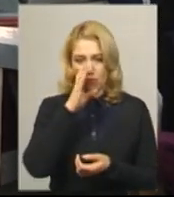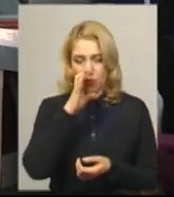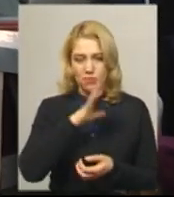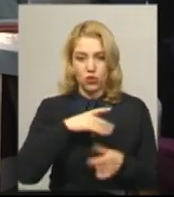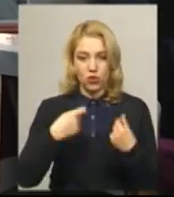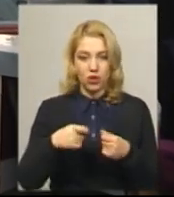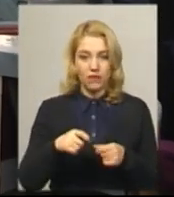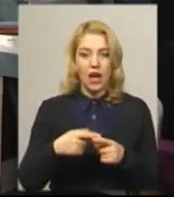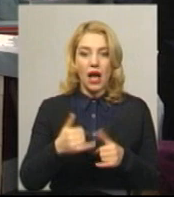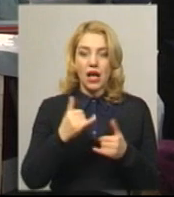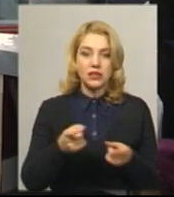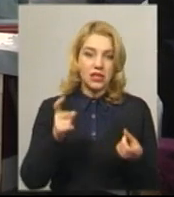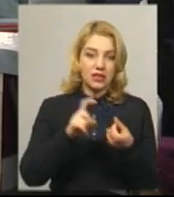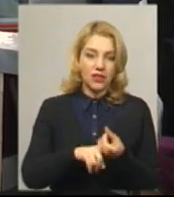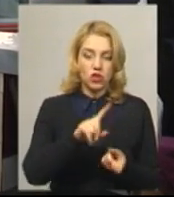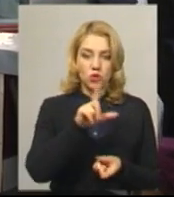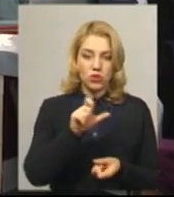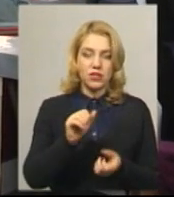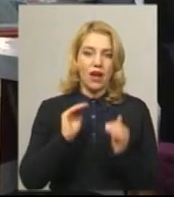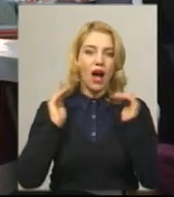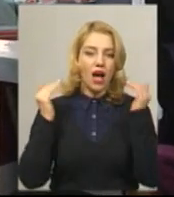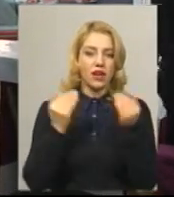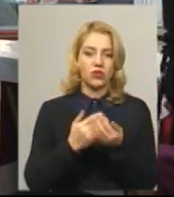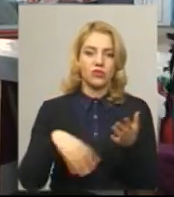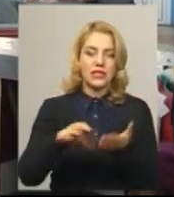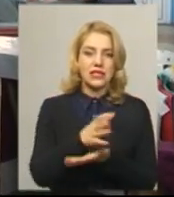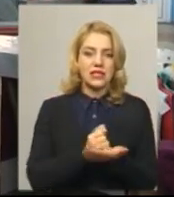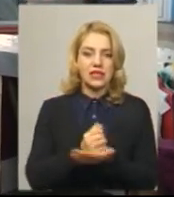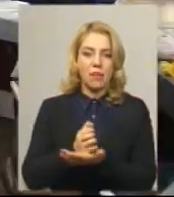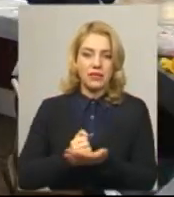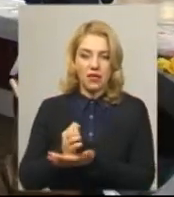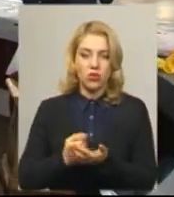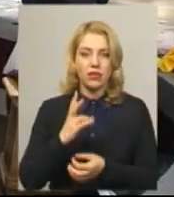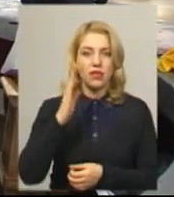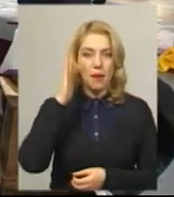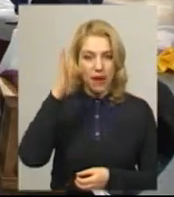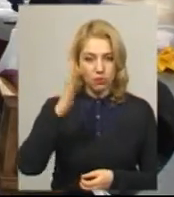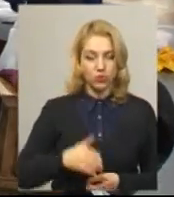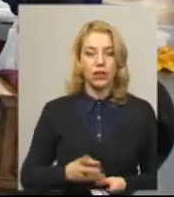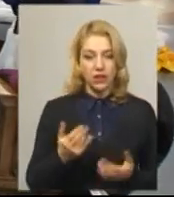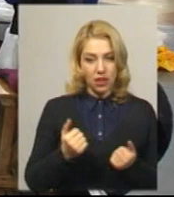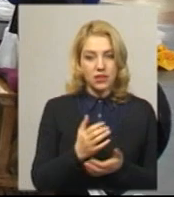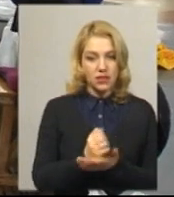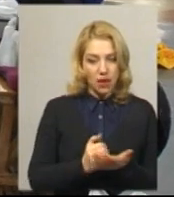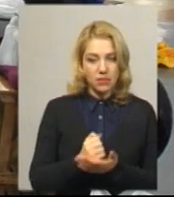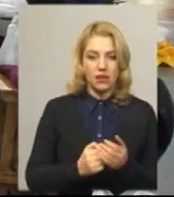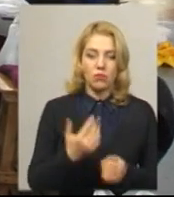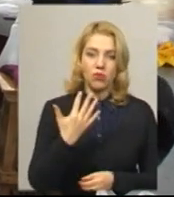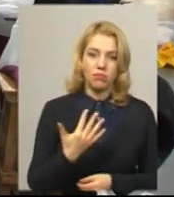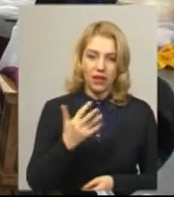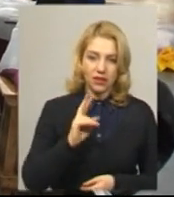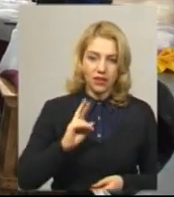'язку з цим карантином всі запасаються на майбутнє. Запасаються, більш-менш по 5